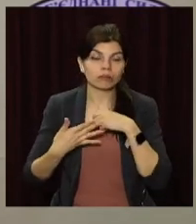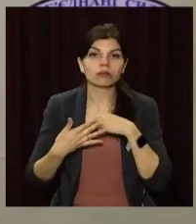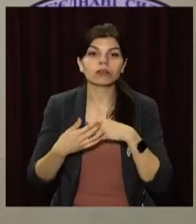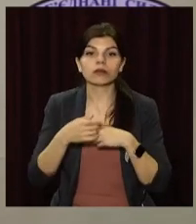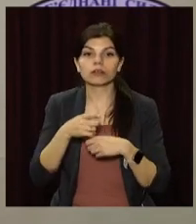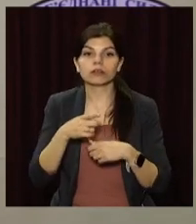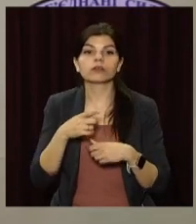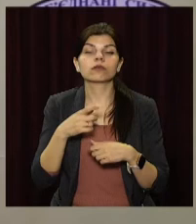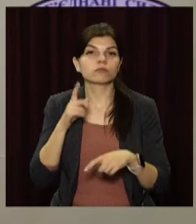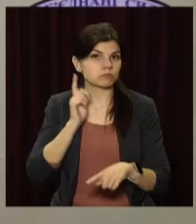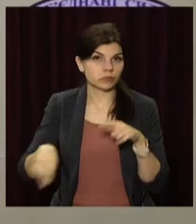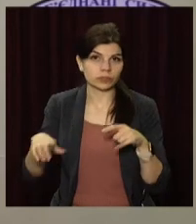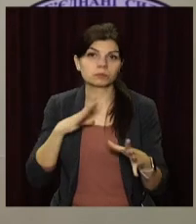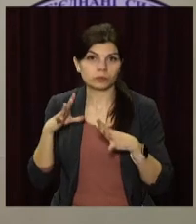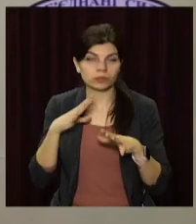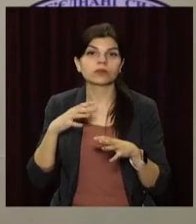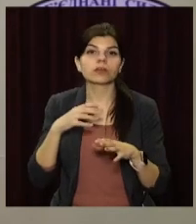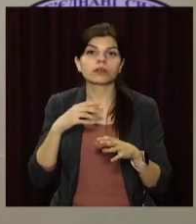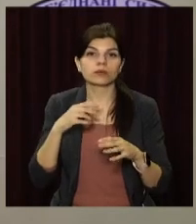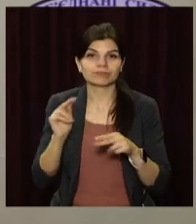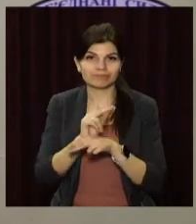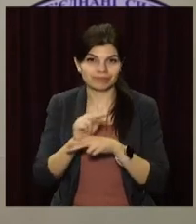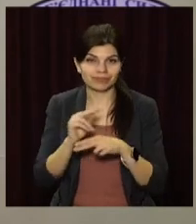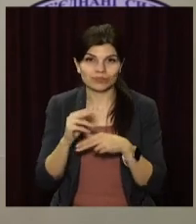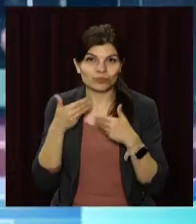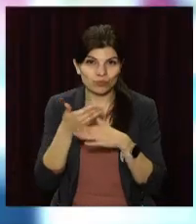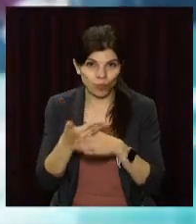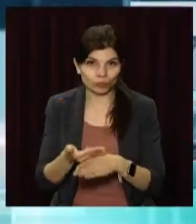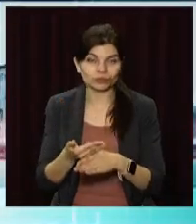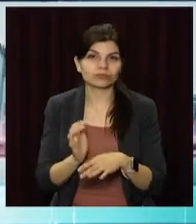оперативно надано медичну допомогу та доправлено до лікувального закладу.